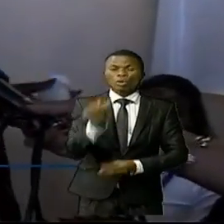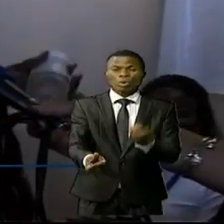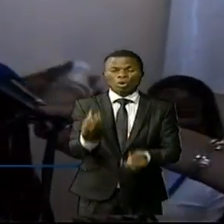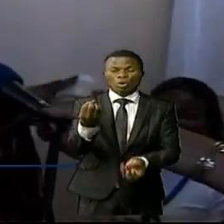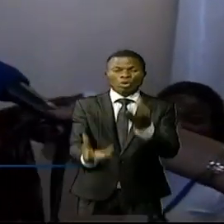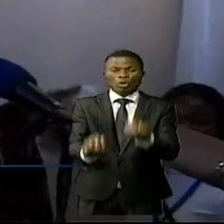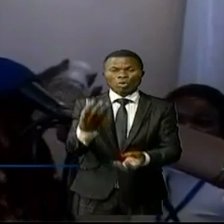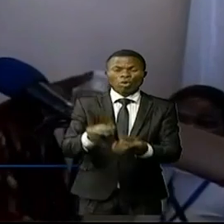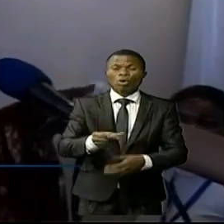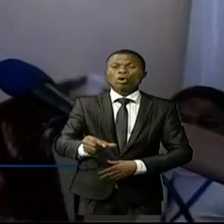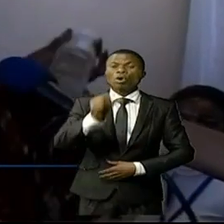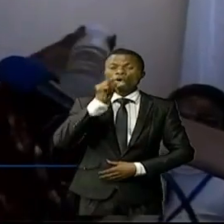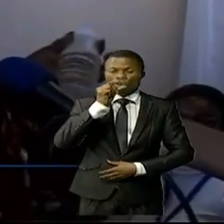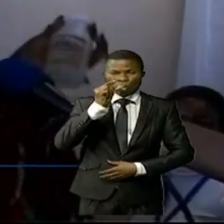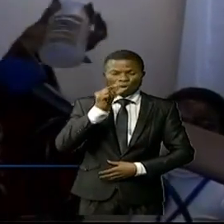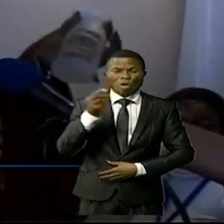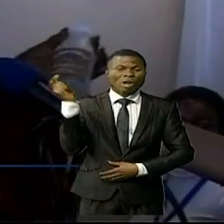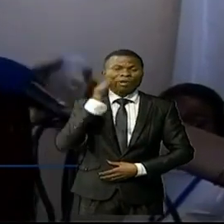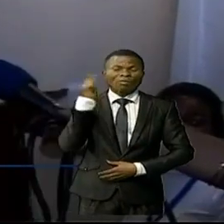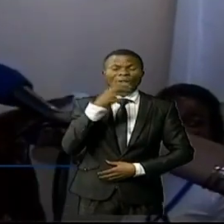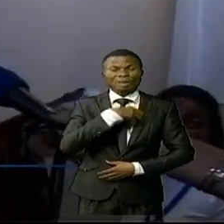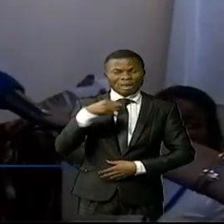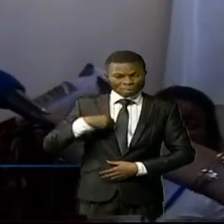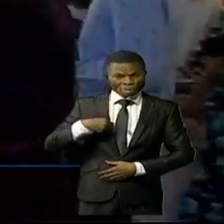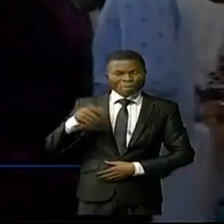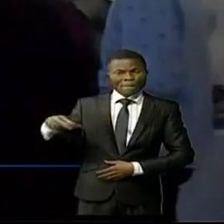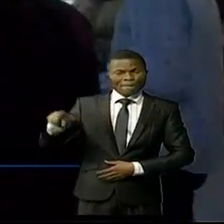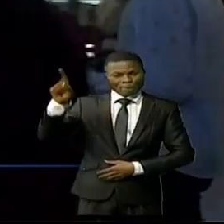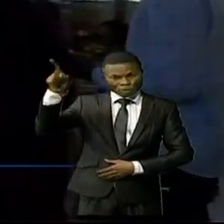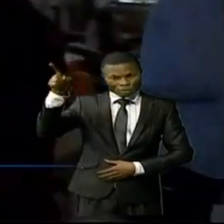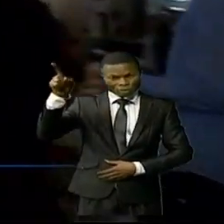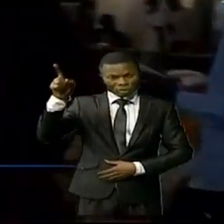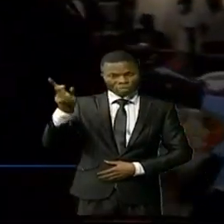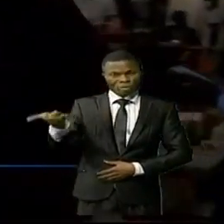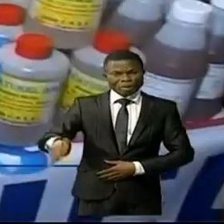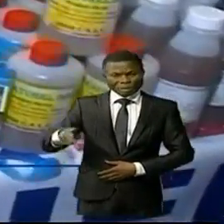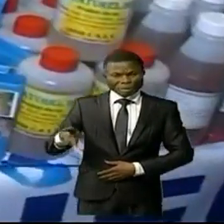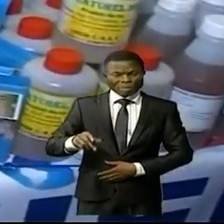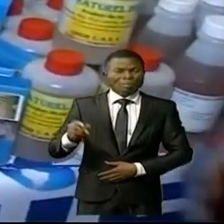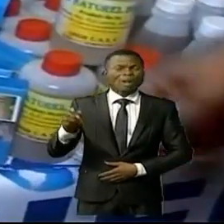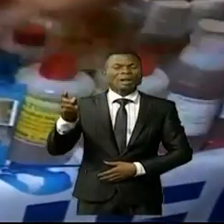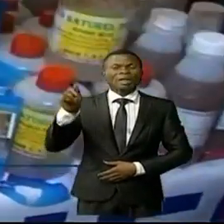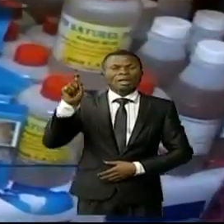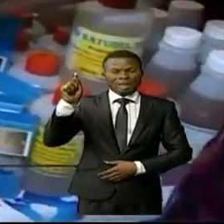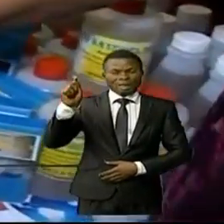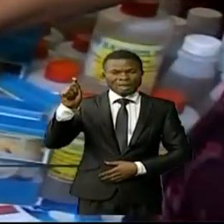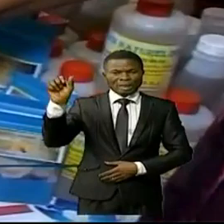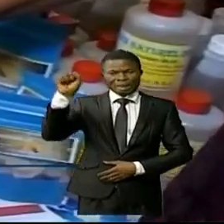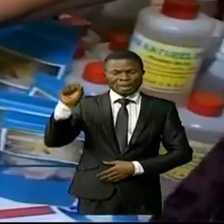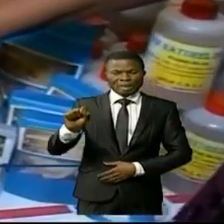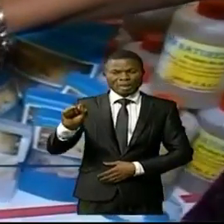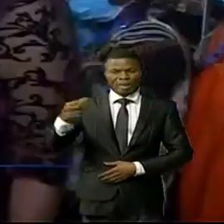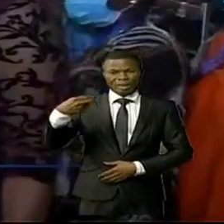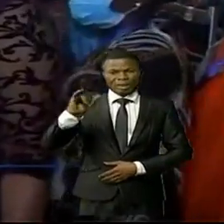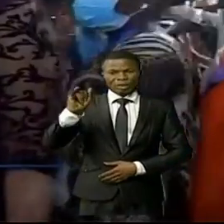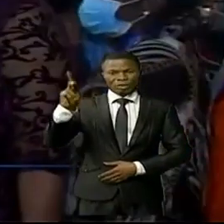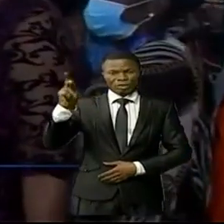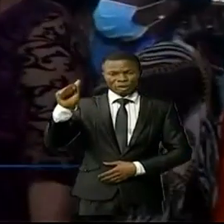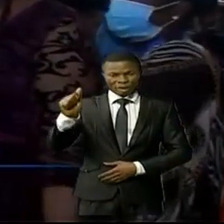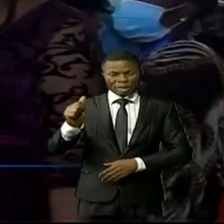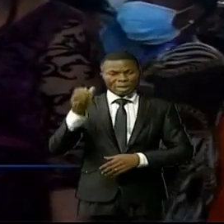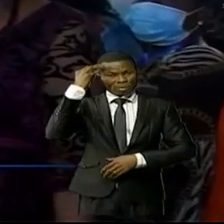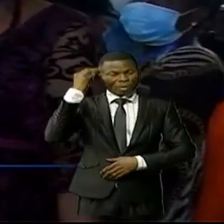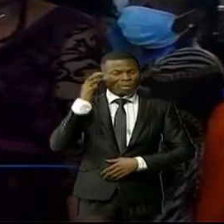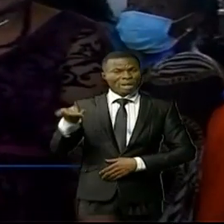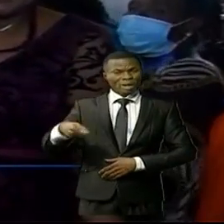'est important la guenée fabriquée par le mohama à partir de la Chua la province de Chikapa aussi ses particularités a précisé la ministre